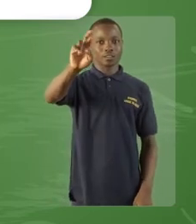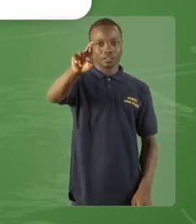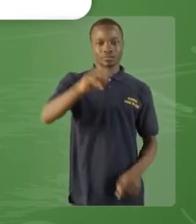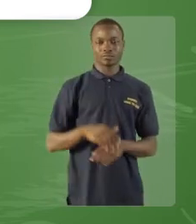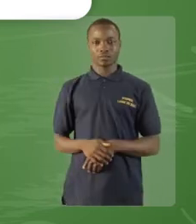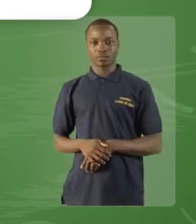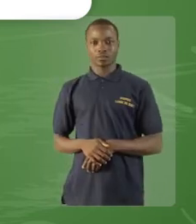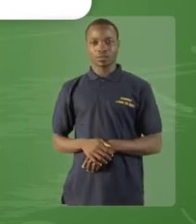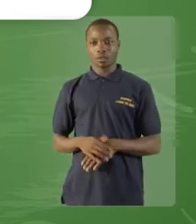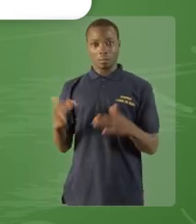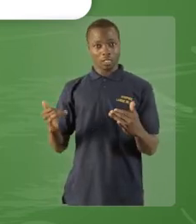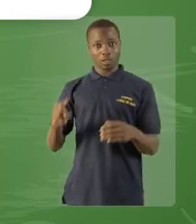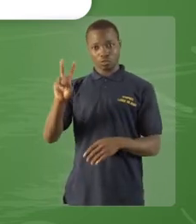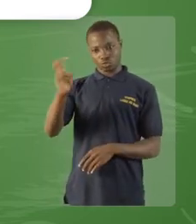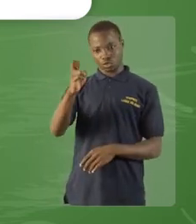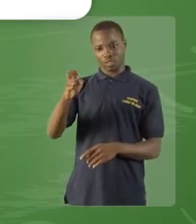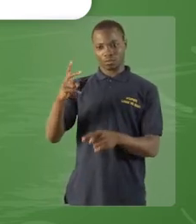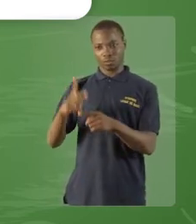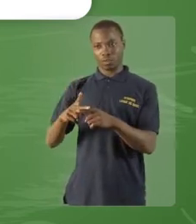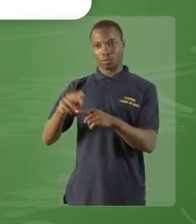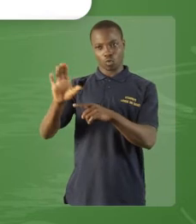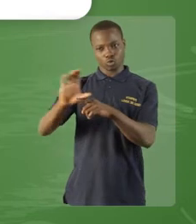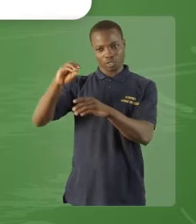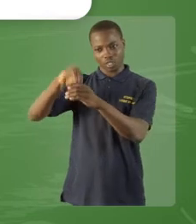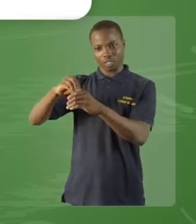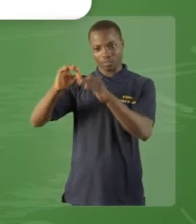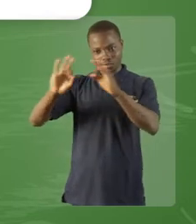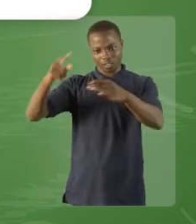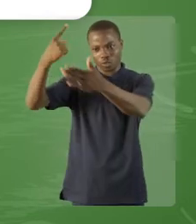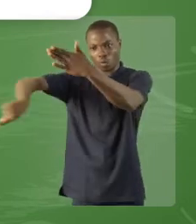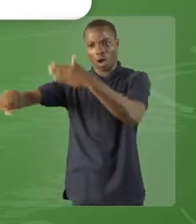Lancer est le participe passé du verbe lancer.